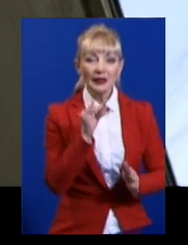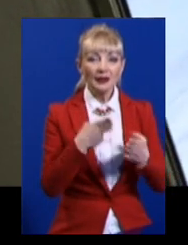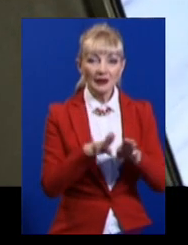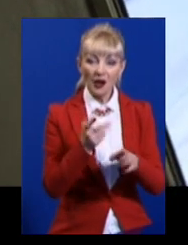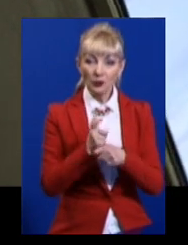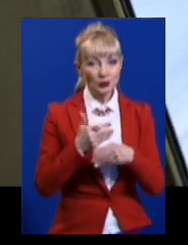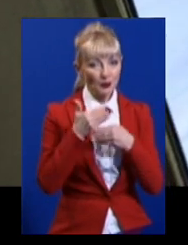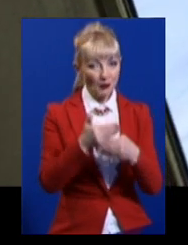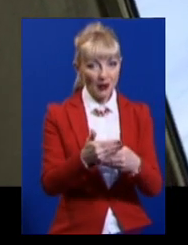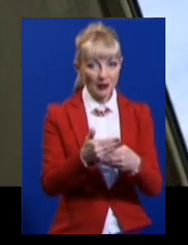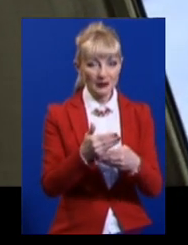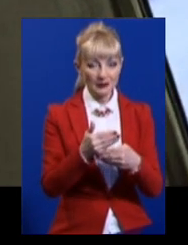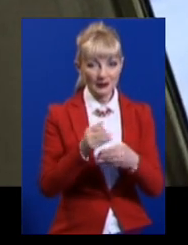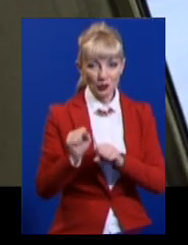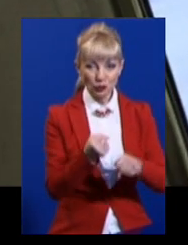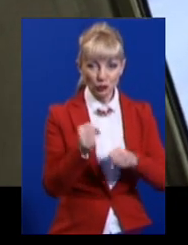дуже допомагає двірникам.